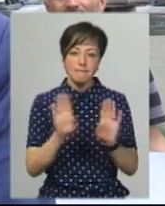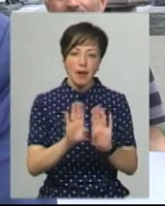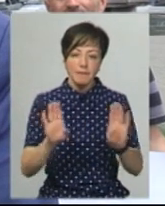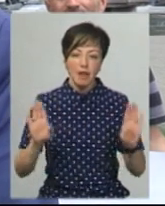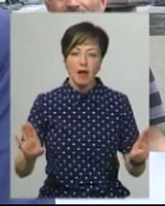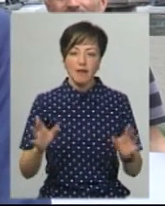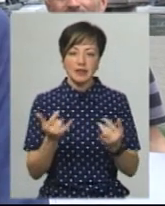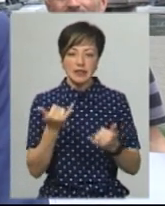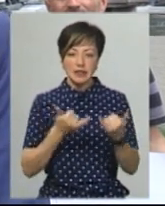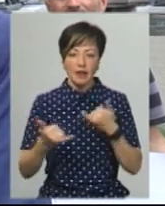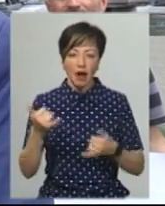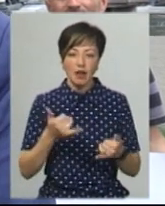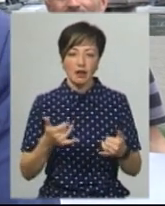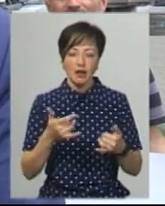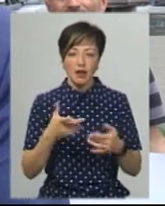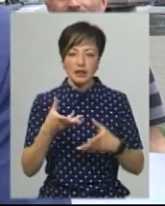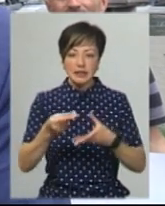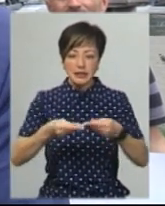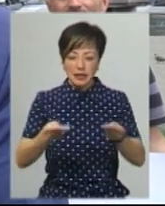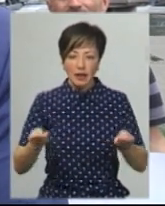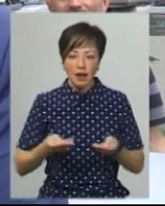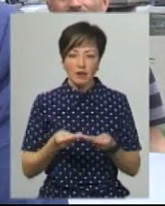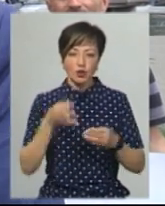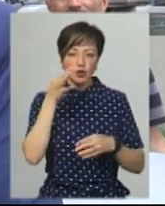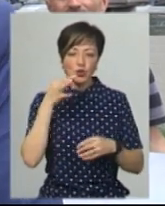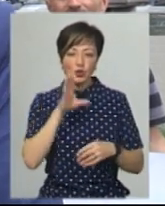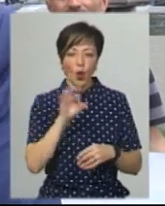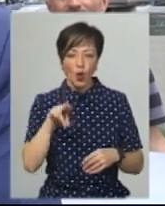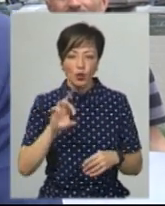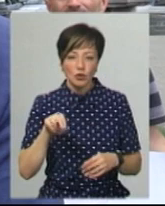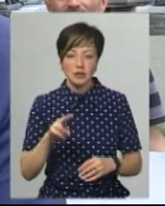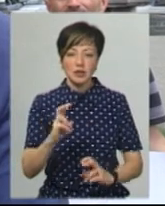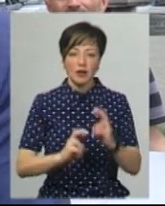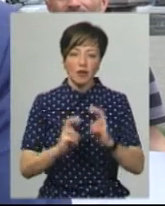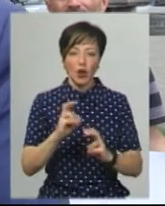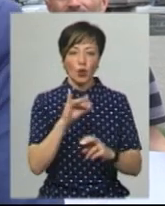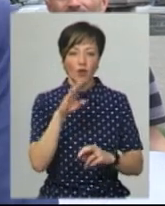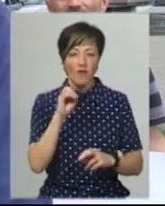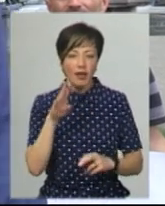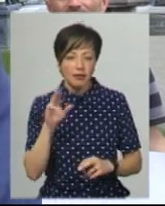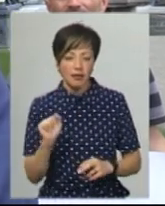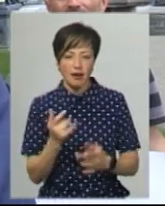фаянсовий завод, солодовий завод, меблеві, аквародус, ювента,